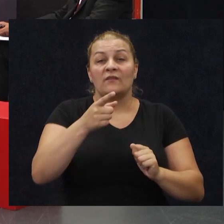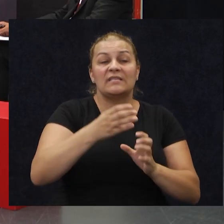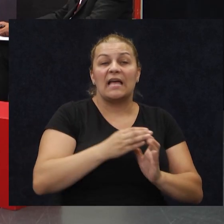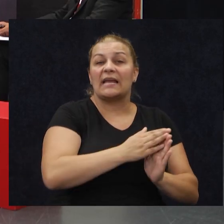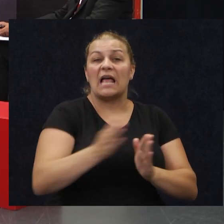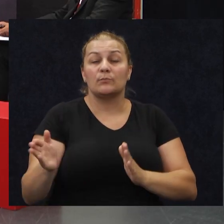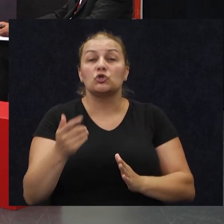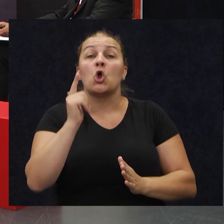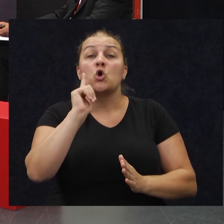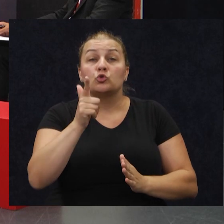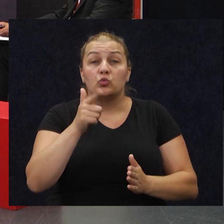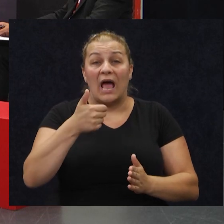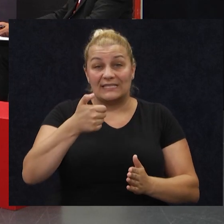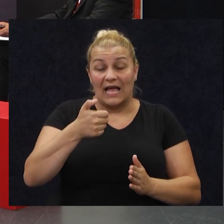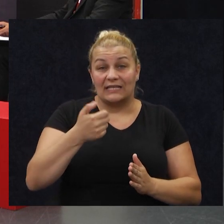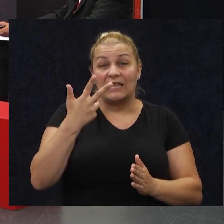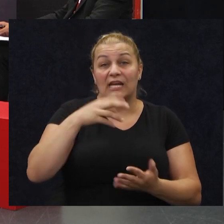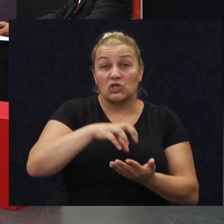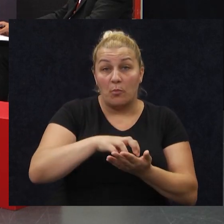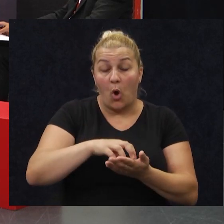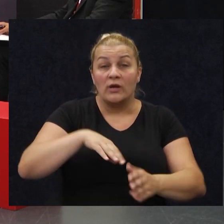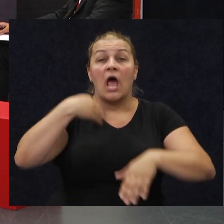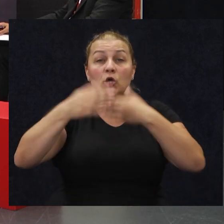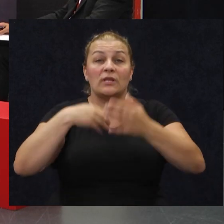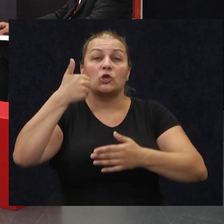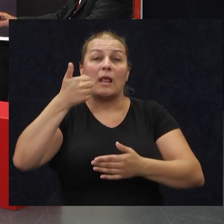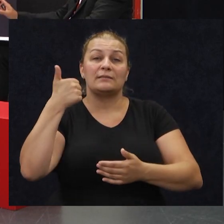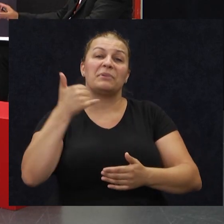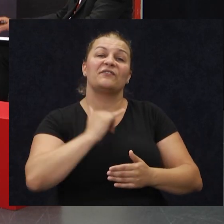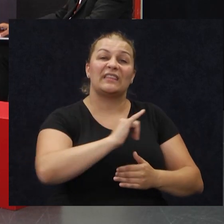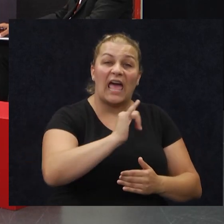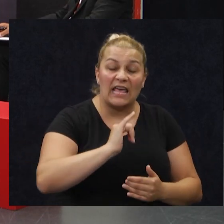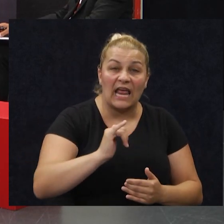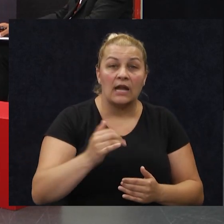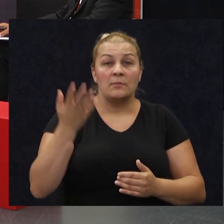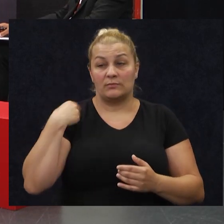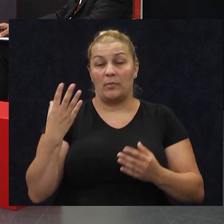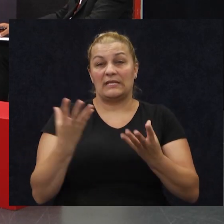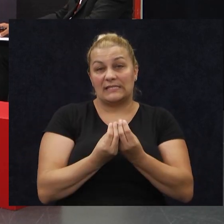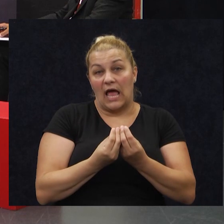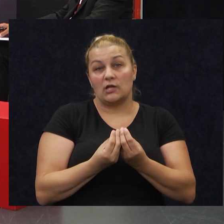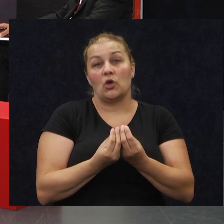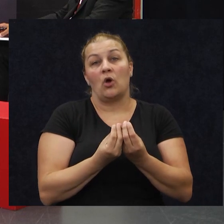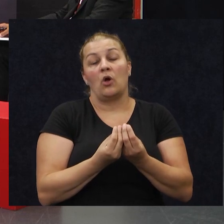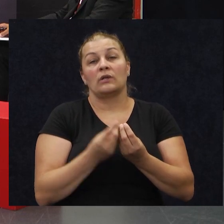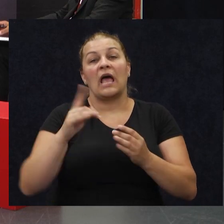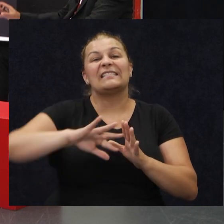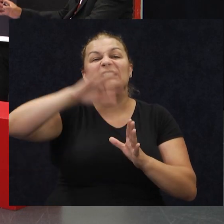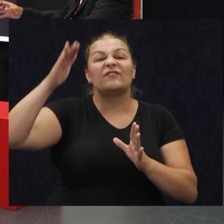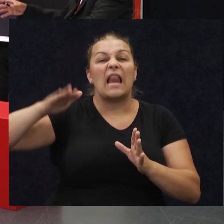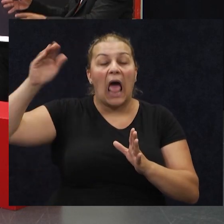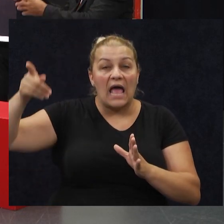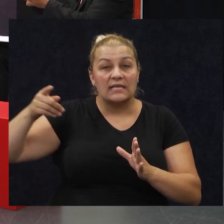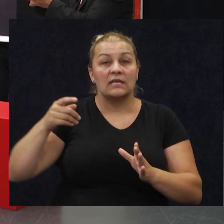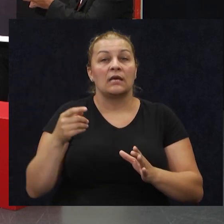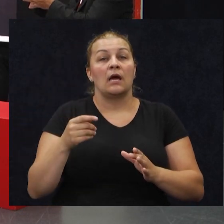u drugu satniju, treće bojne i onda dolaze prvi tereni, bili smo zajedno susjede, recimo to tako, na obroncima svilaje, potom